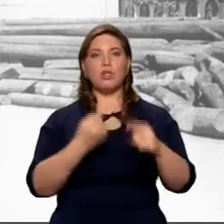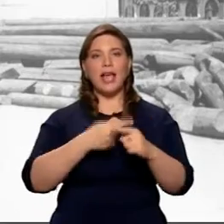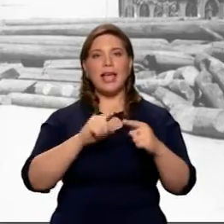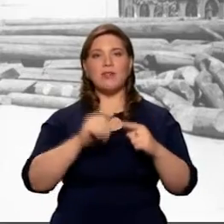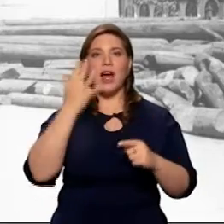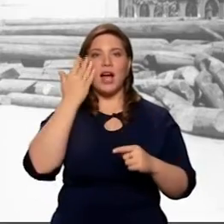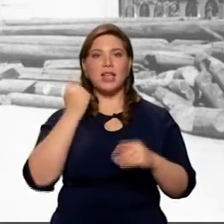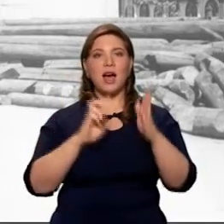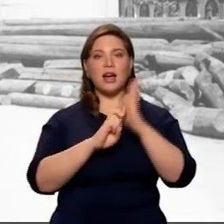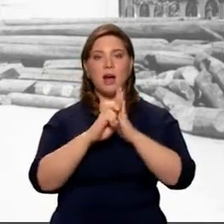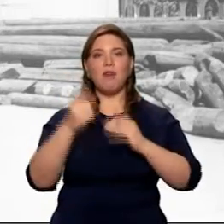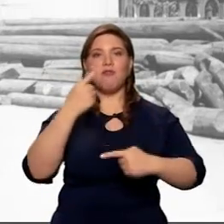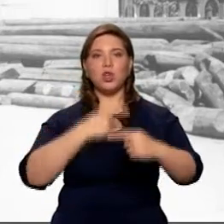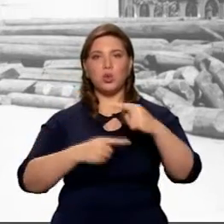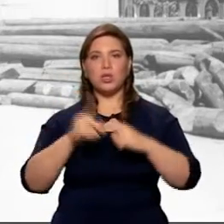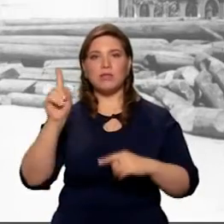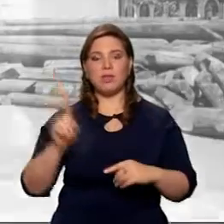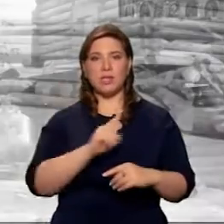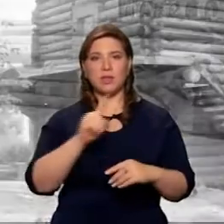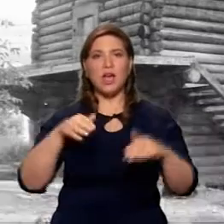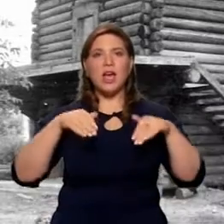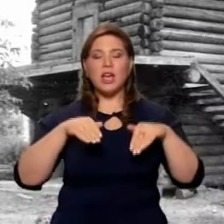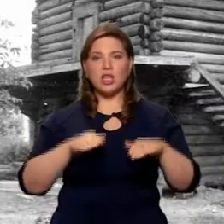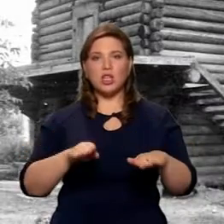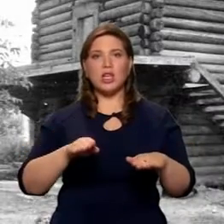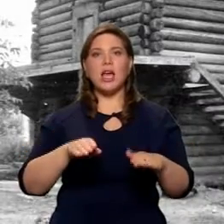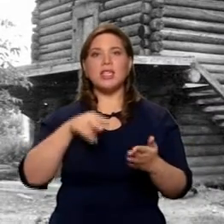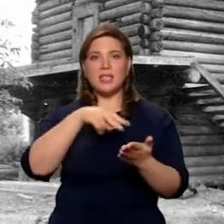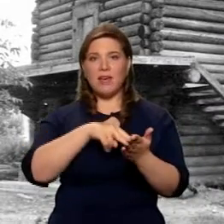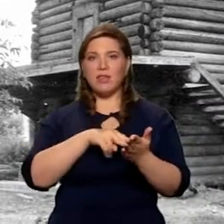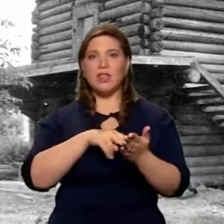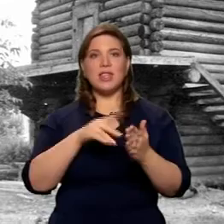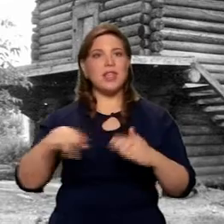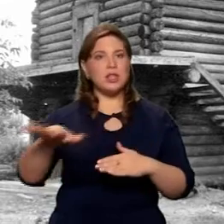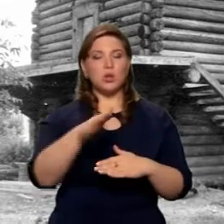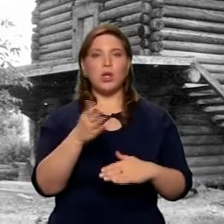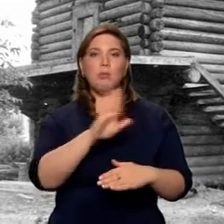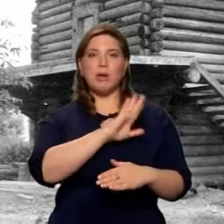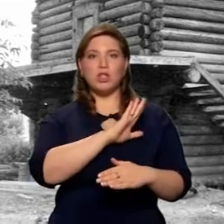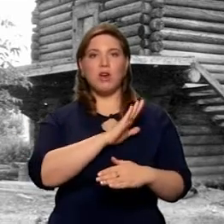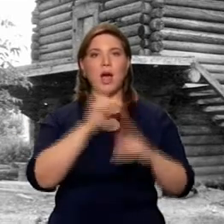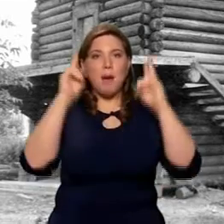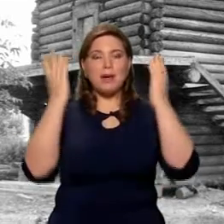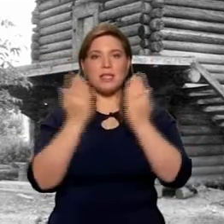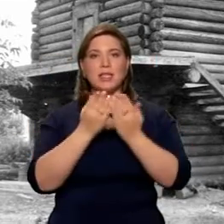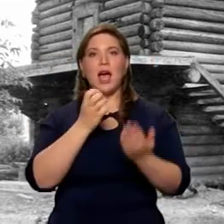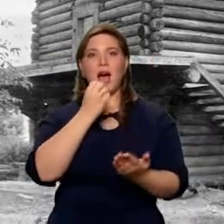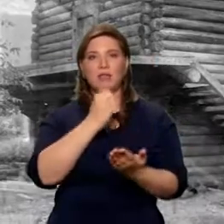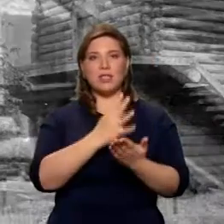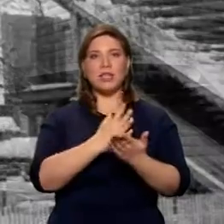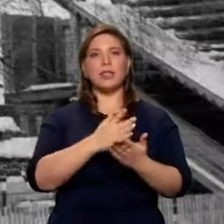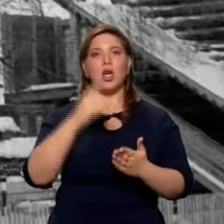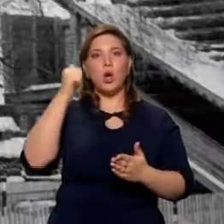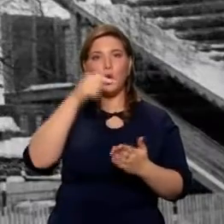когда вернулось сооружение с выставки, его решили ставить не на территорию бывшего монастыря, а поставить его в центре города, чтобы туристам